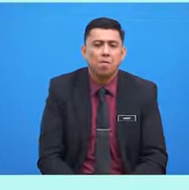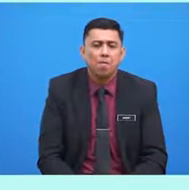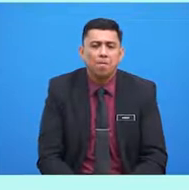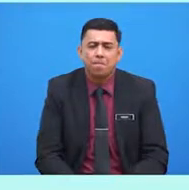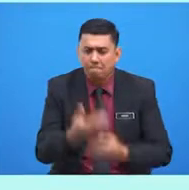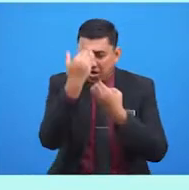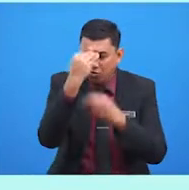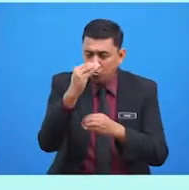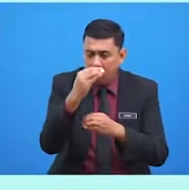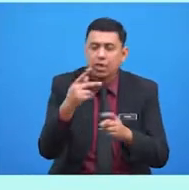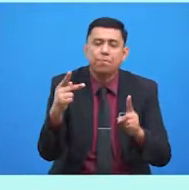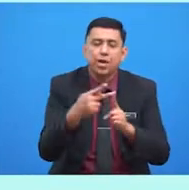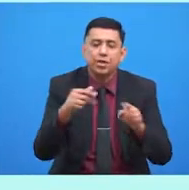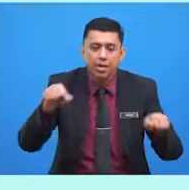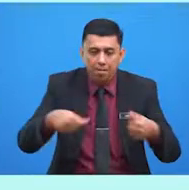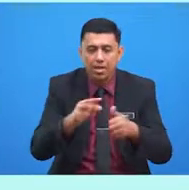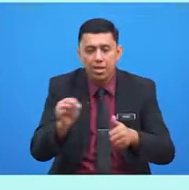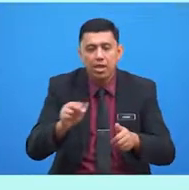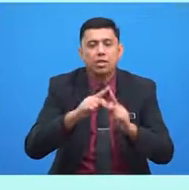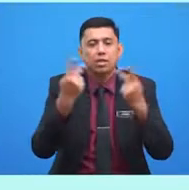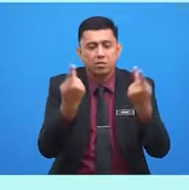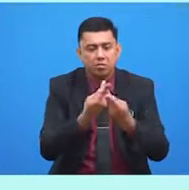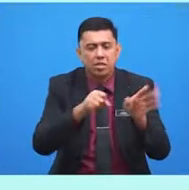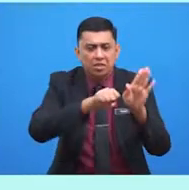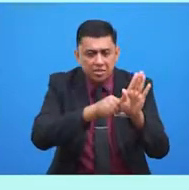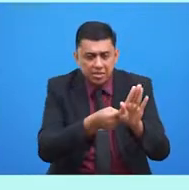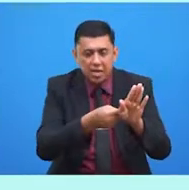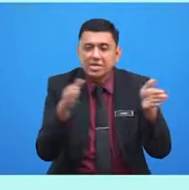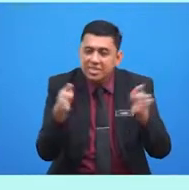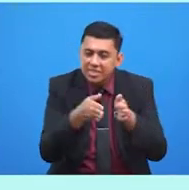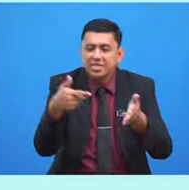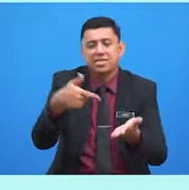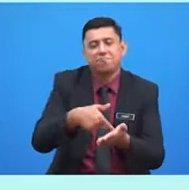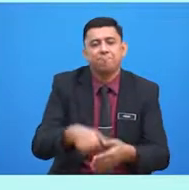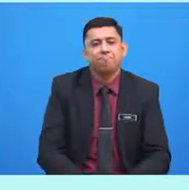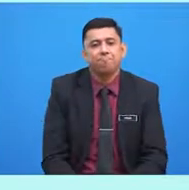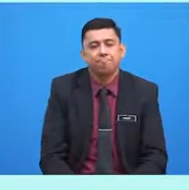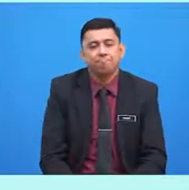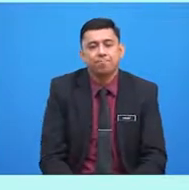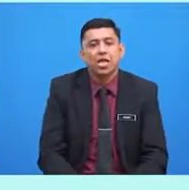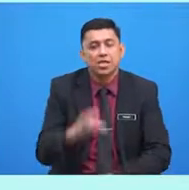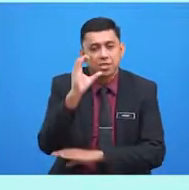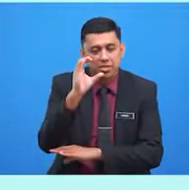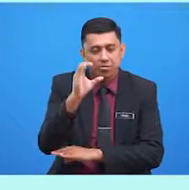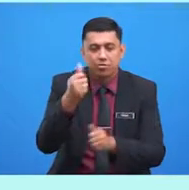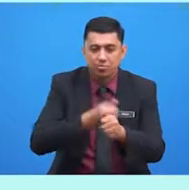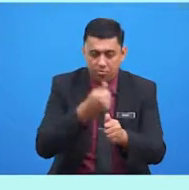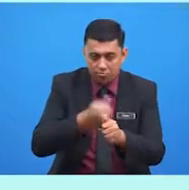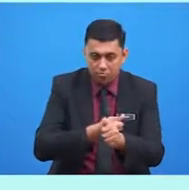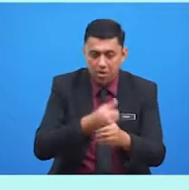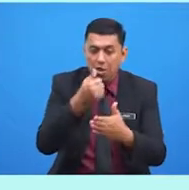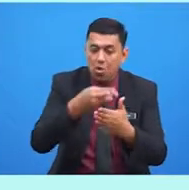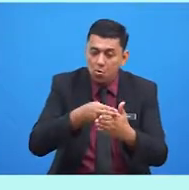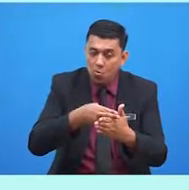patuh kepada amalan keluarga sejak kecil lagi. Situasi C, setiap hujung